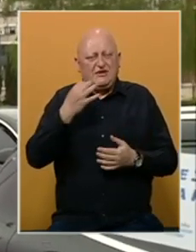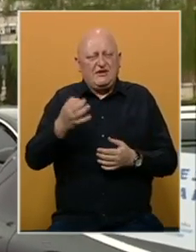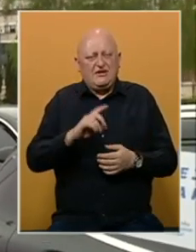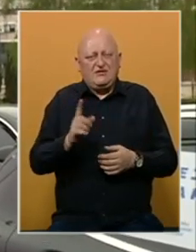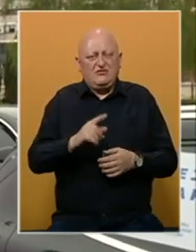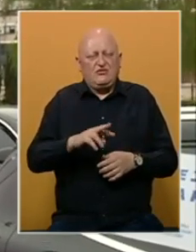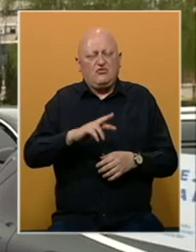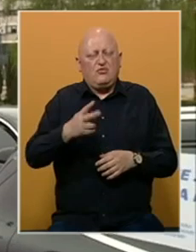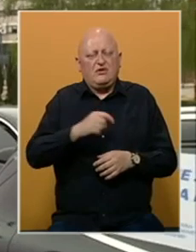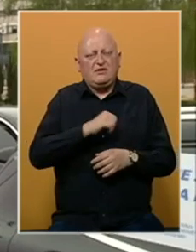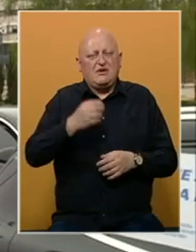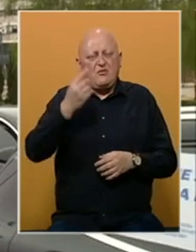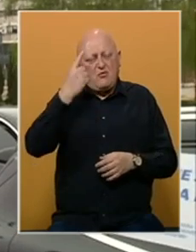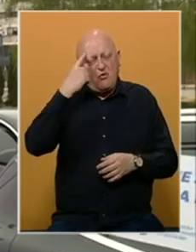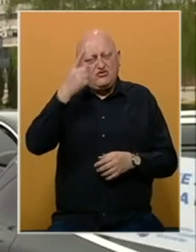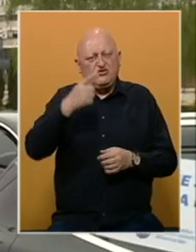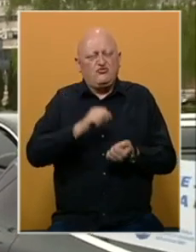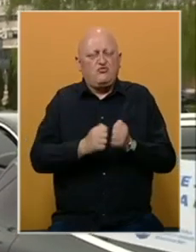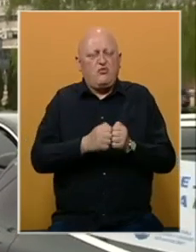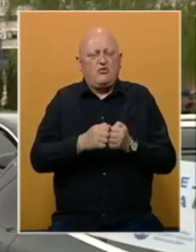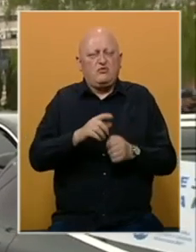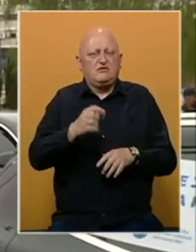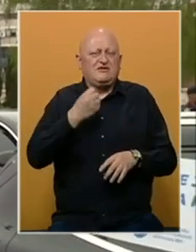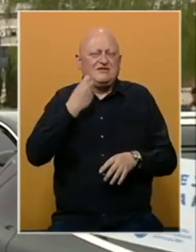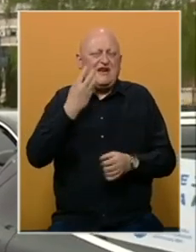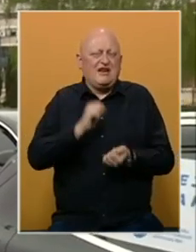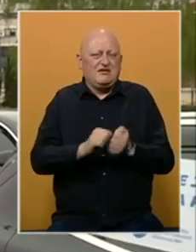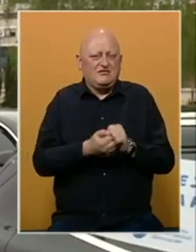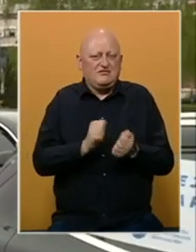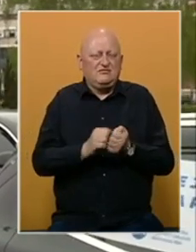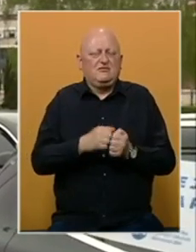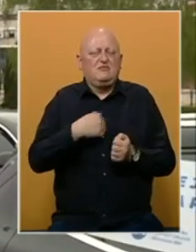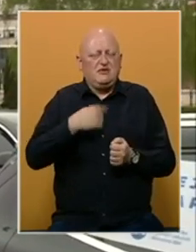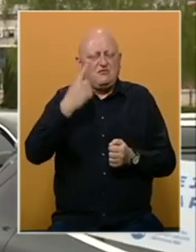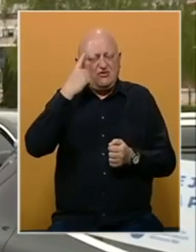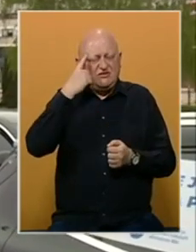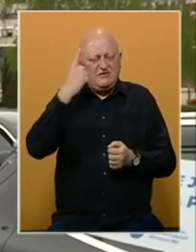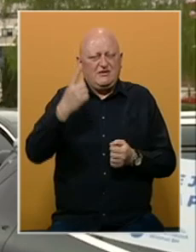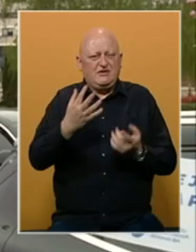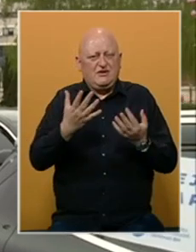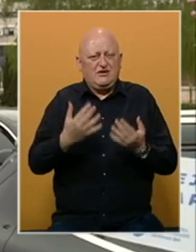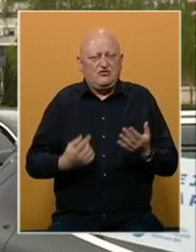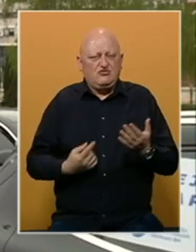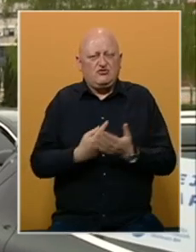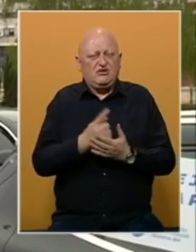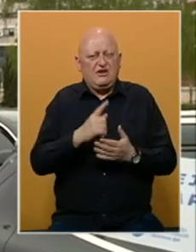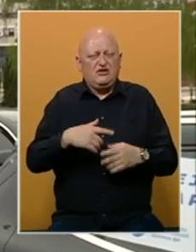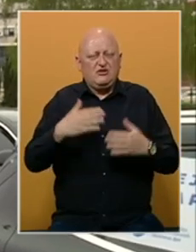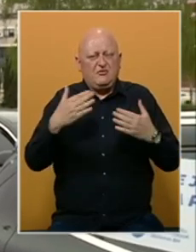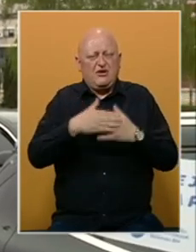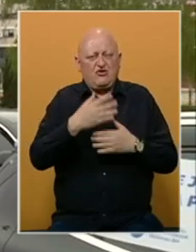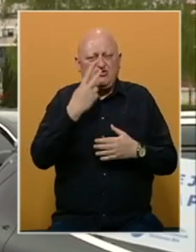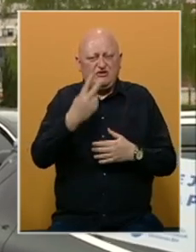ništa drugo nego podsjećenje na tu borbu koja traji svakodnevno i tekako smo svjesni da rezultat se neće desiti preko noći